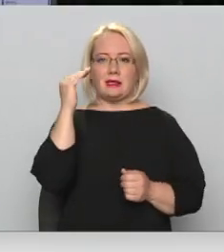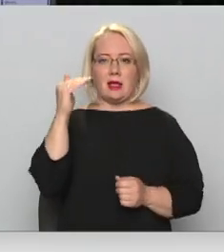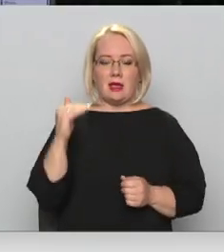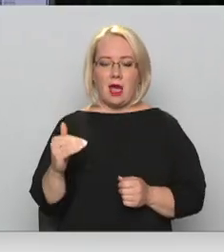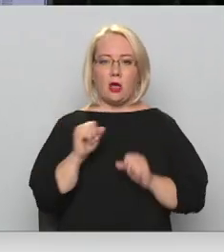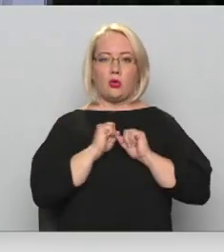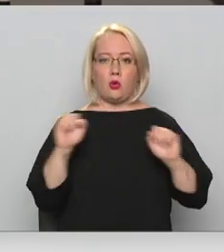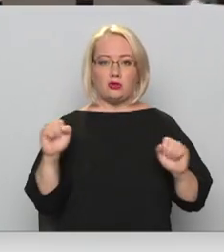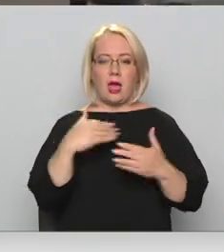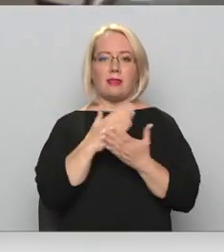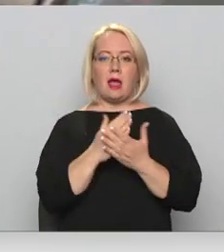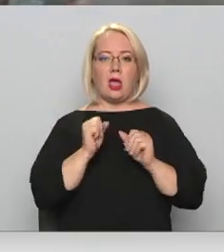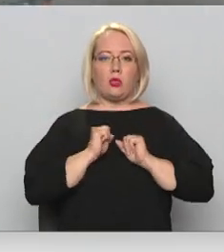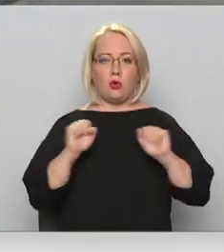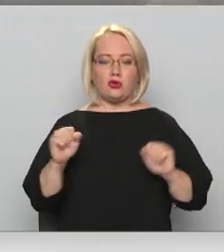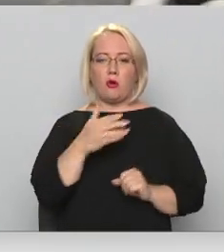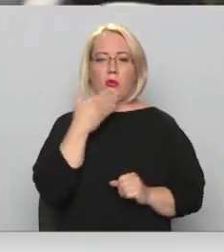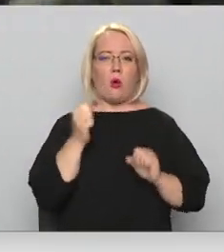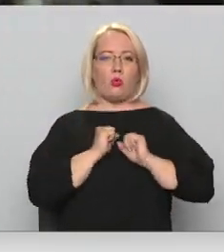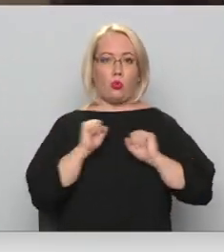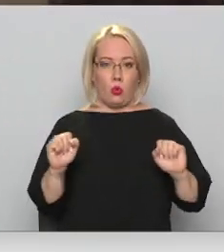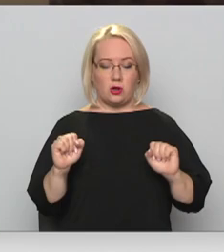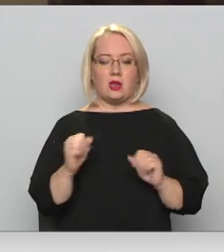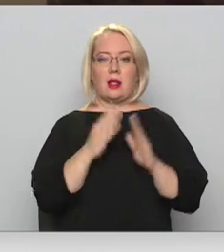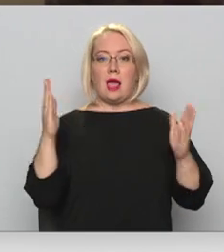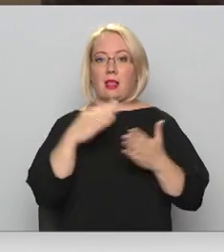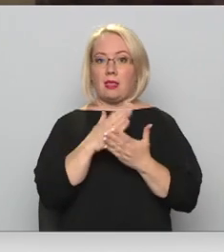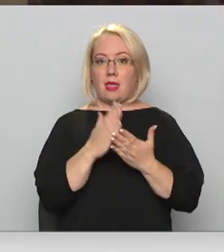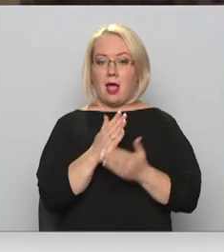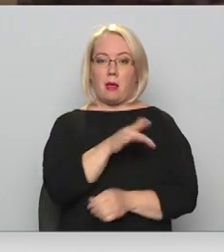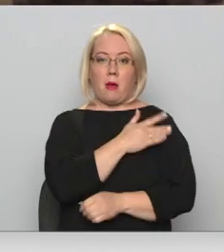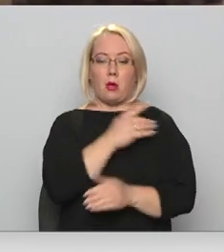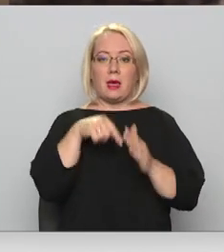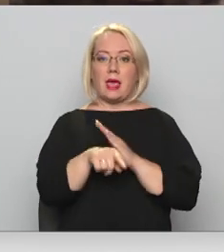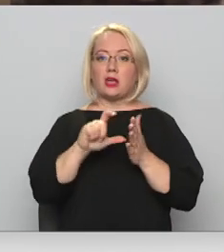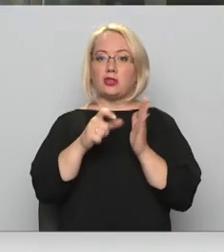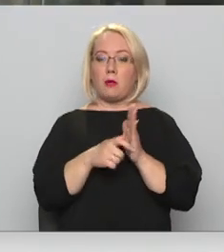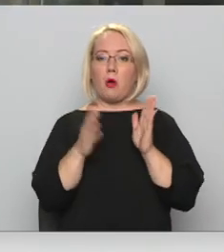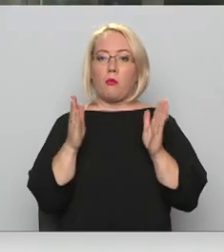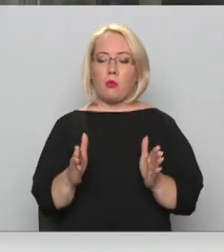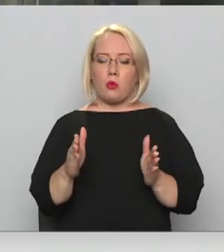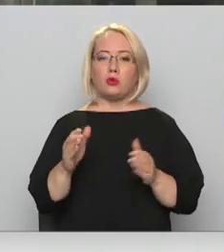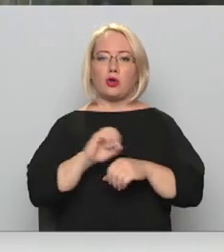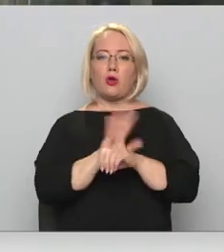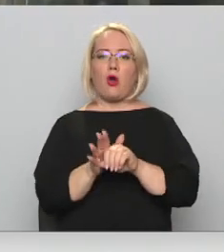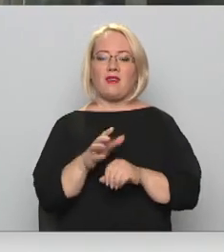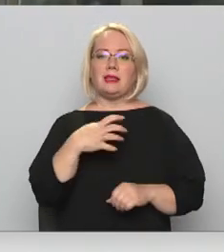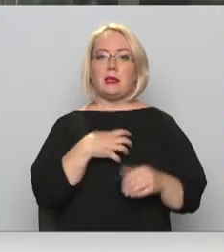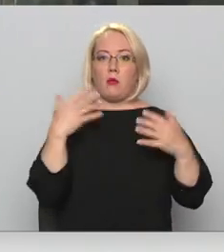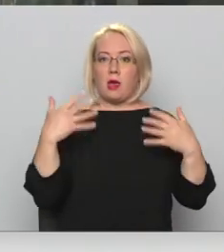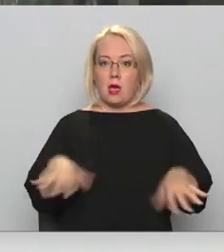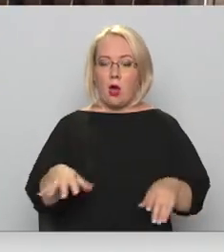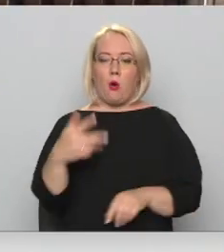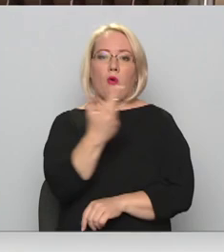daļai drošajā un nedrošajā. Tas nozīmē, ka lielākā daļa pakalpojuma iekštelpās būs pieejami COVID-19 pārslimojušajiem